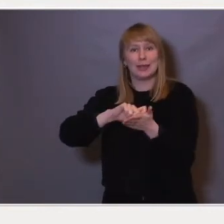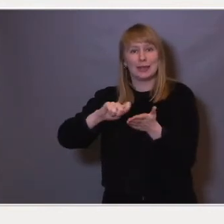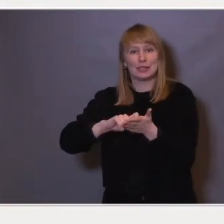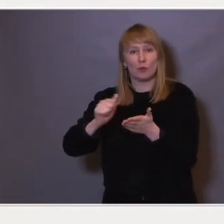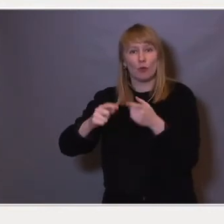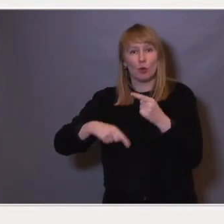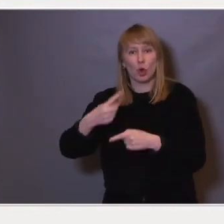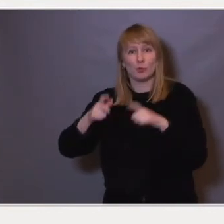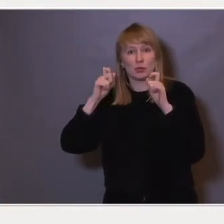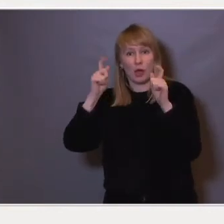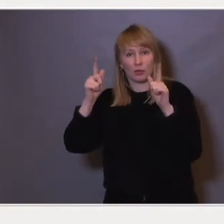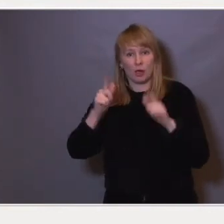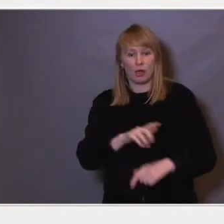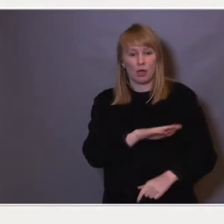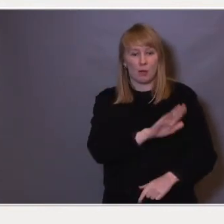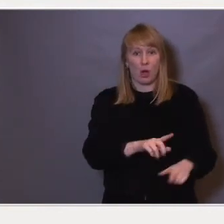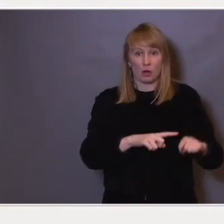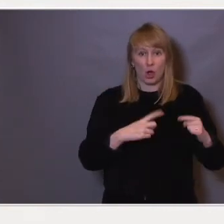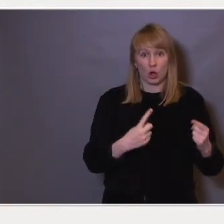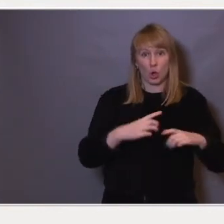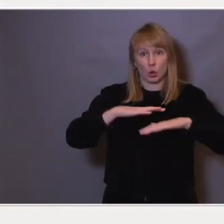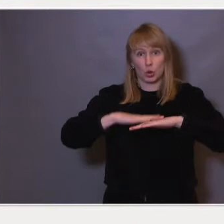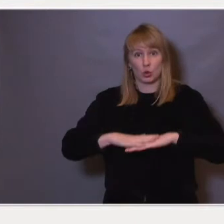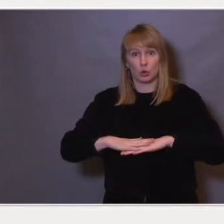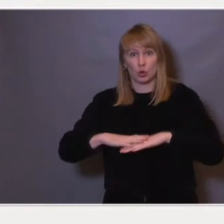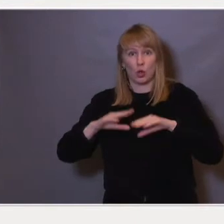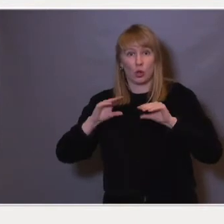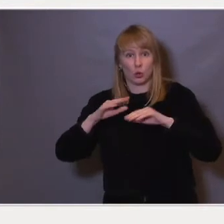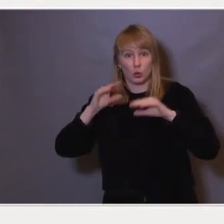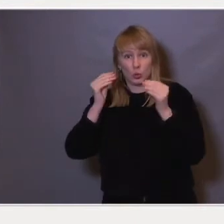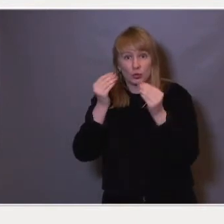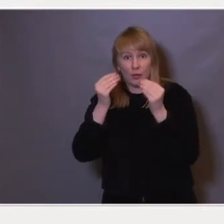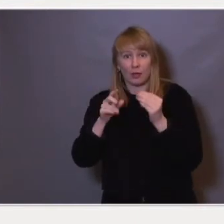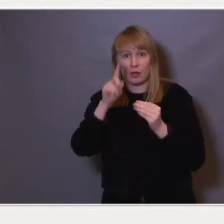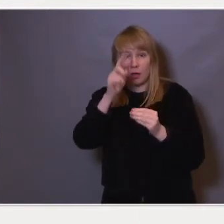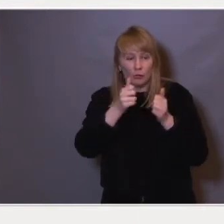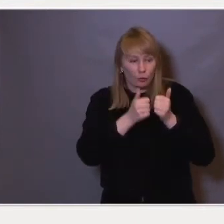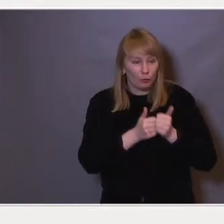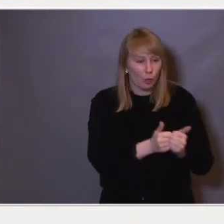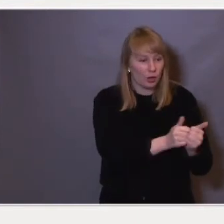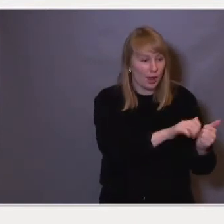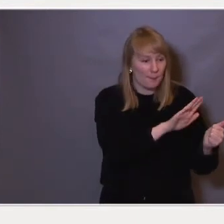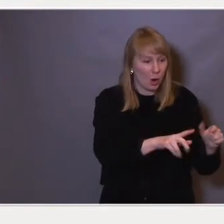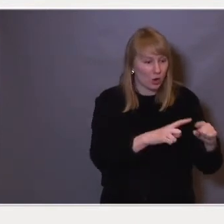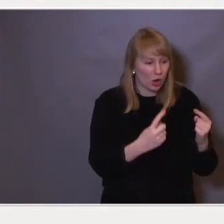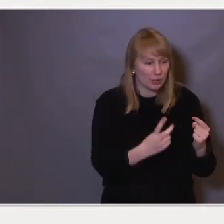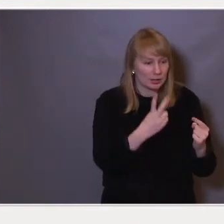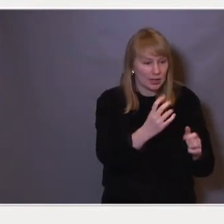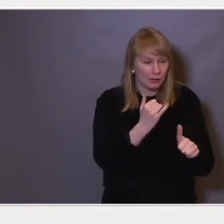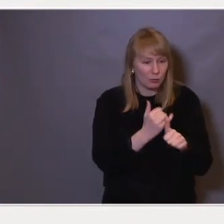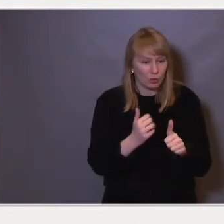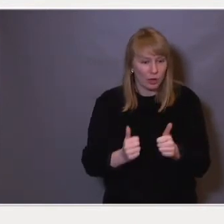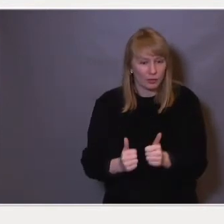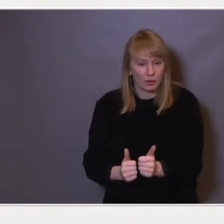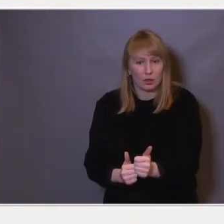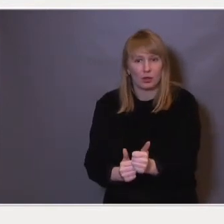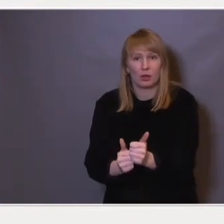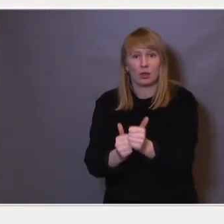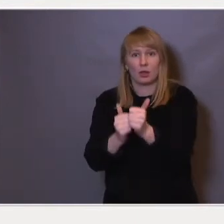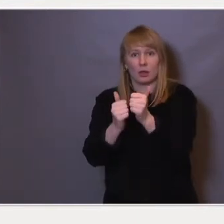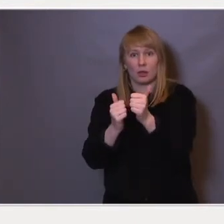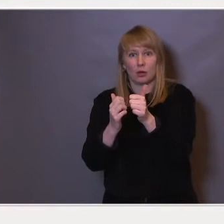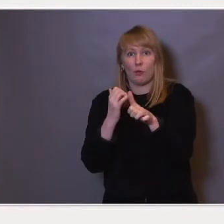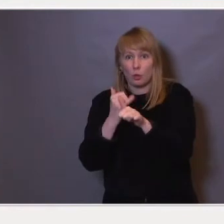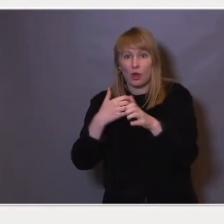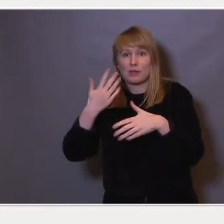forløpsdata for barnehage og grunnopplæring, slik at man kan følge barn i barnehagen, se hvordan det går med dem i skolen, og se hvordan